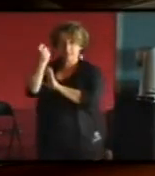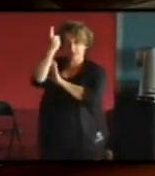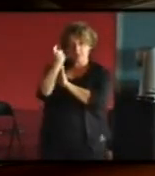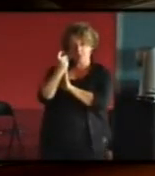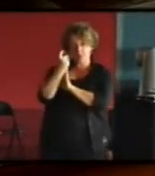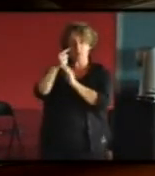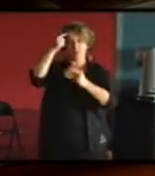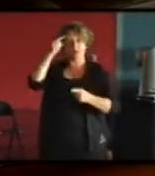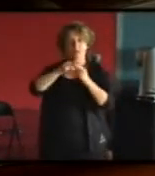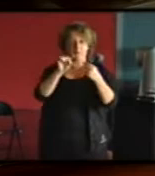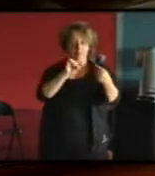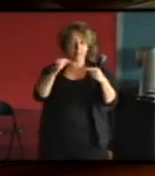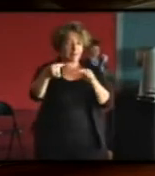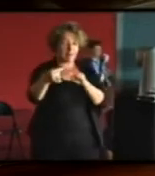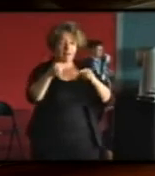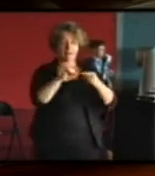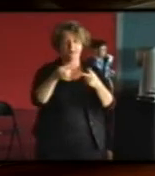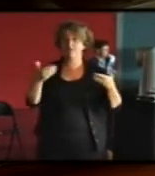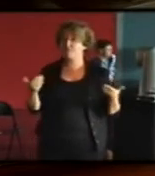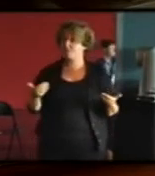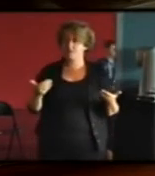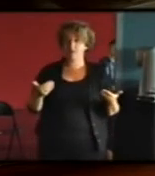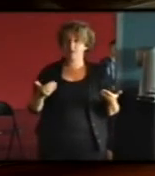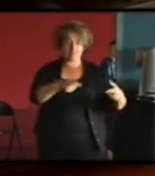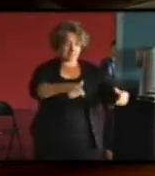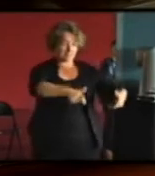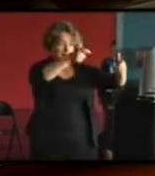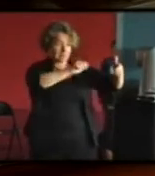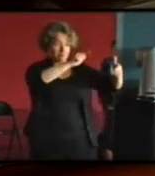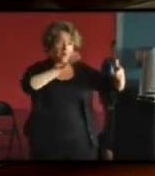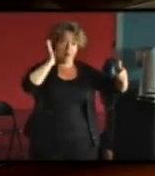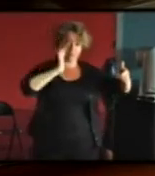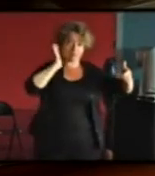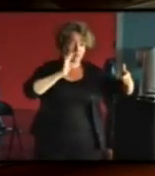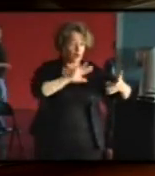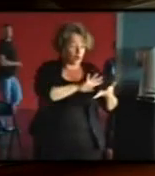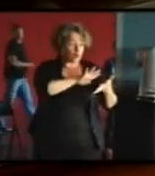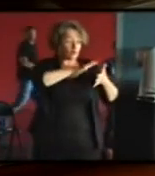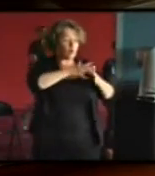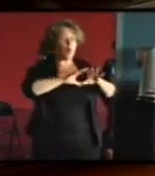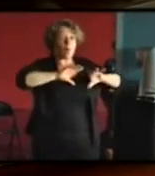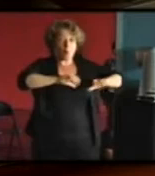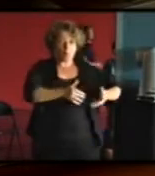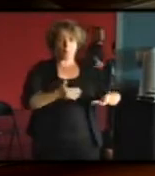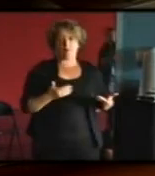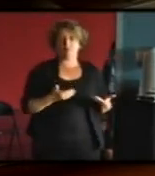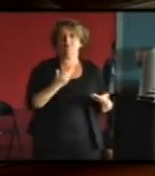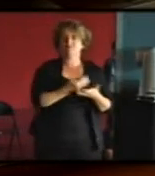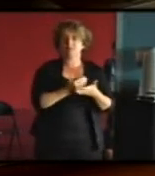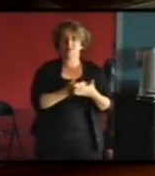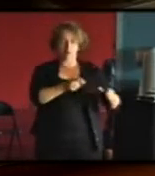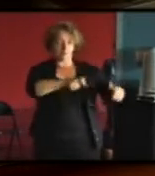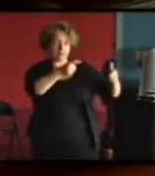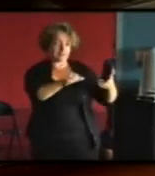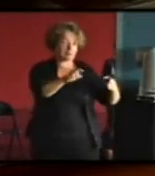la transformation comment la conduit-on sur la base de quelle valeur quelles sont les grilles qu'est-ce qui nous permet de décider ce qu'on change ce qu'on garde